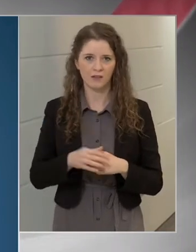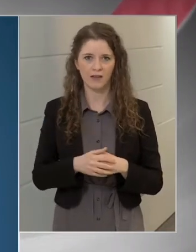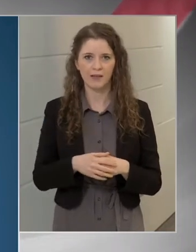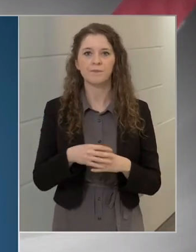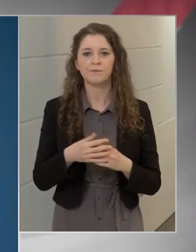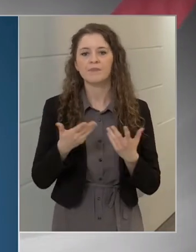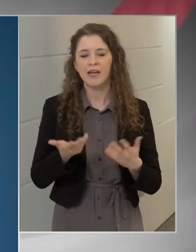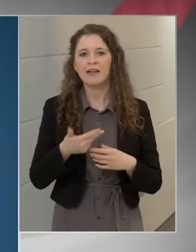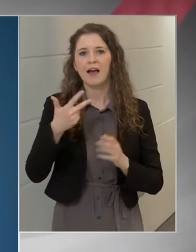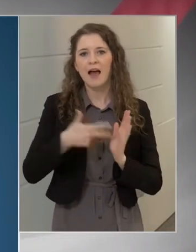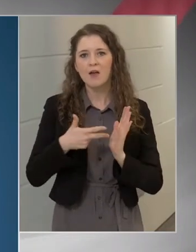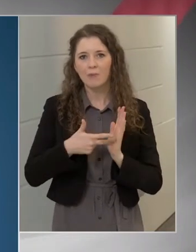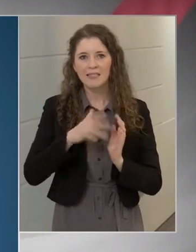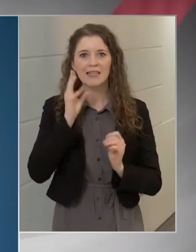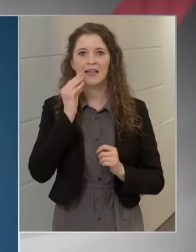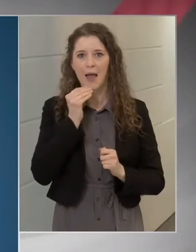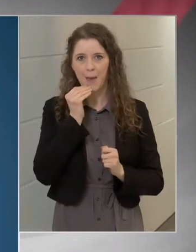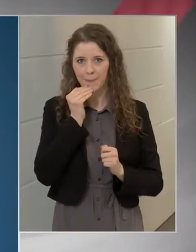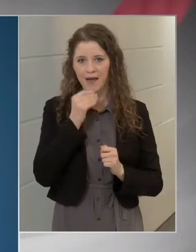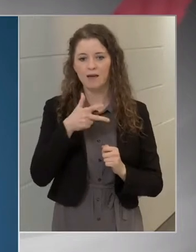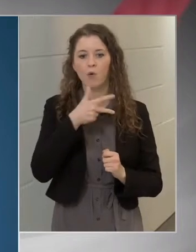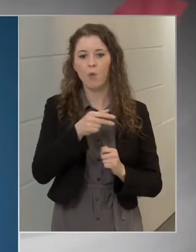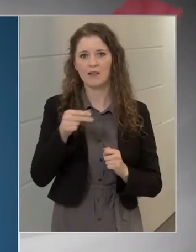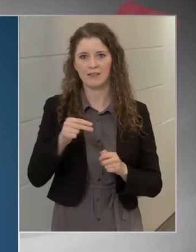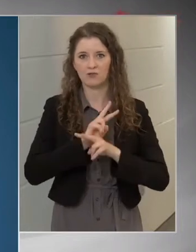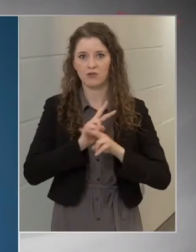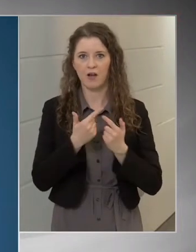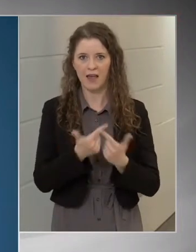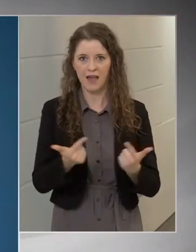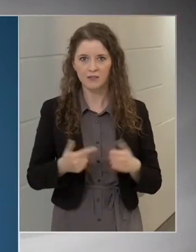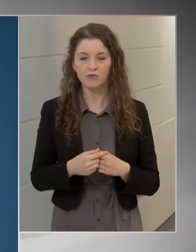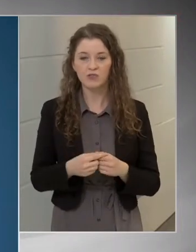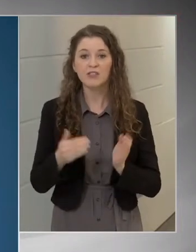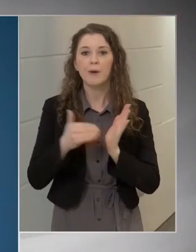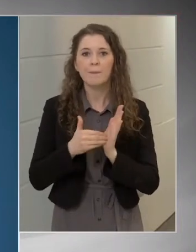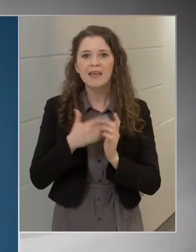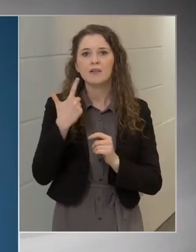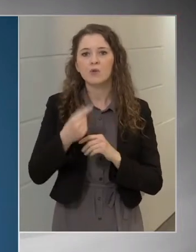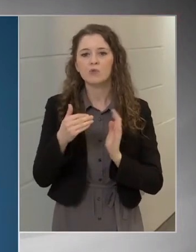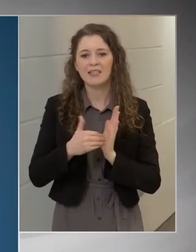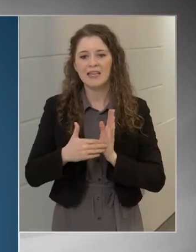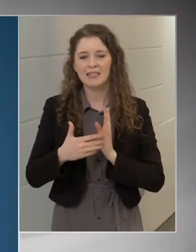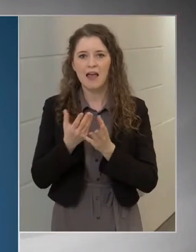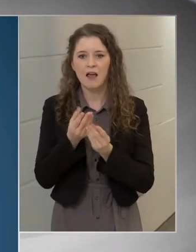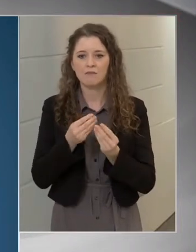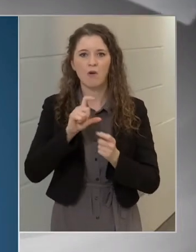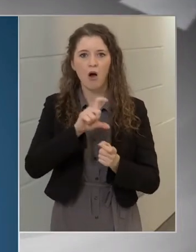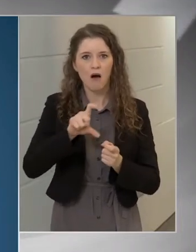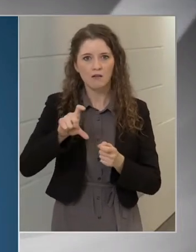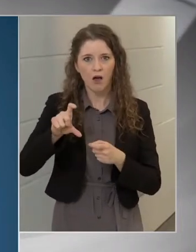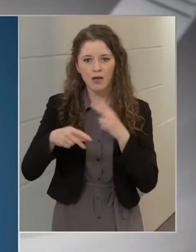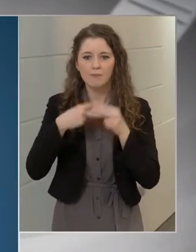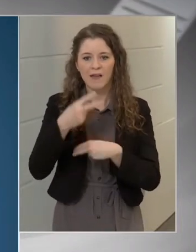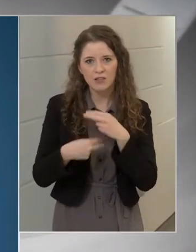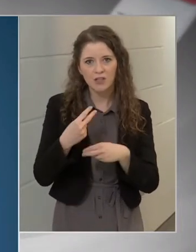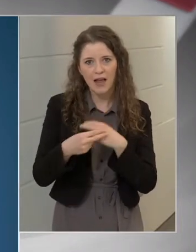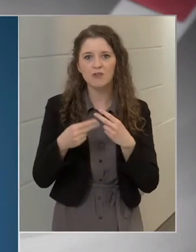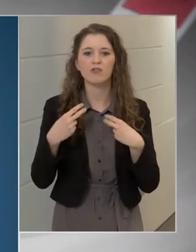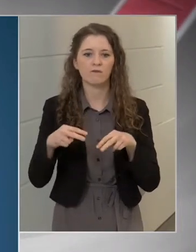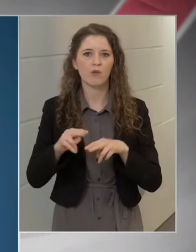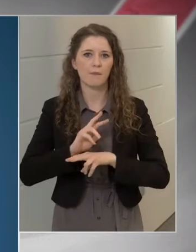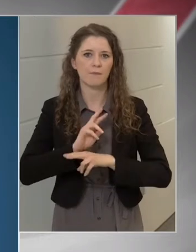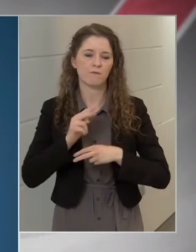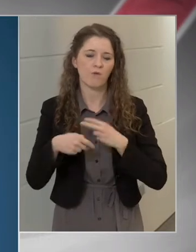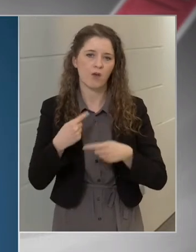három ezer embernek az oltására lesz lehetőség, és további húszezer adag bevizsgálása folyamatban van a Nemzeti